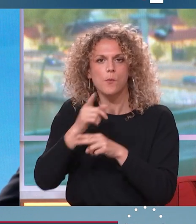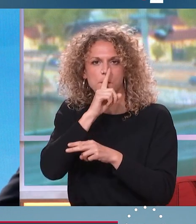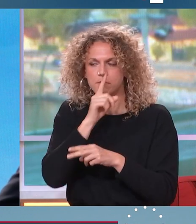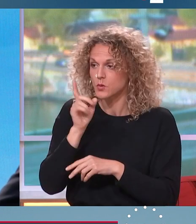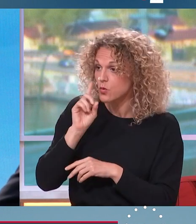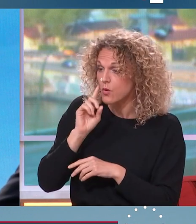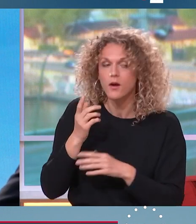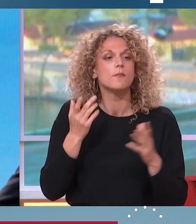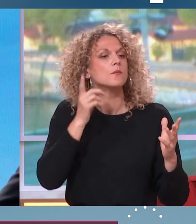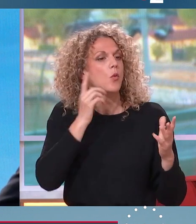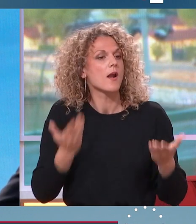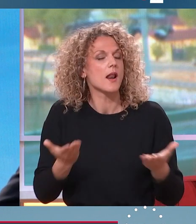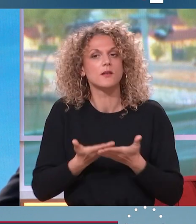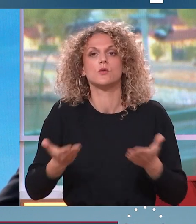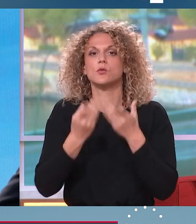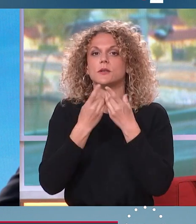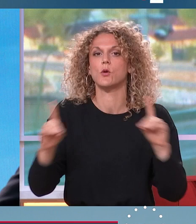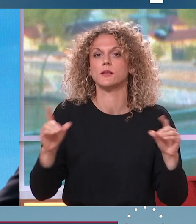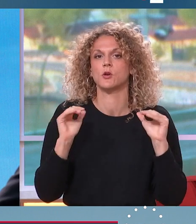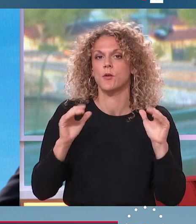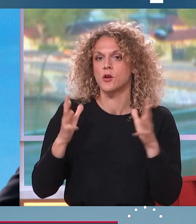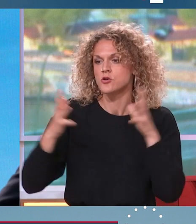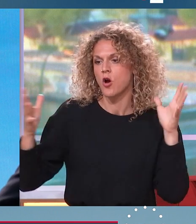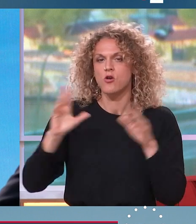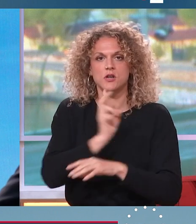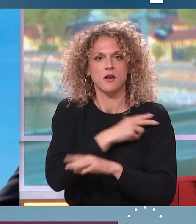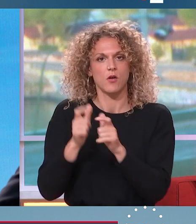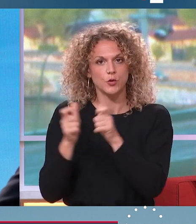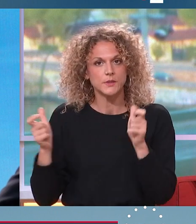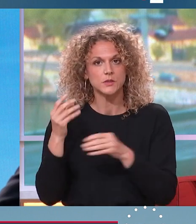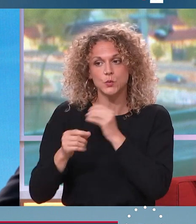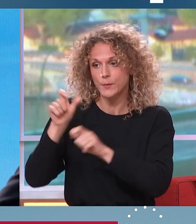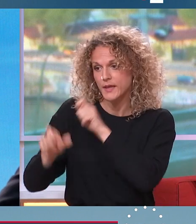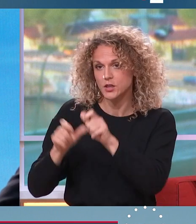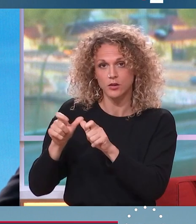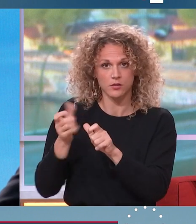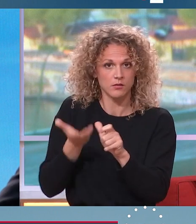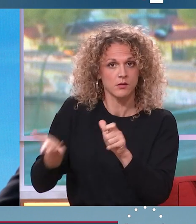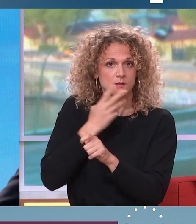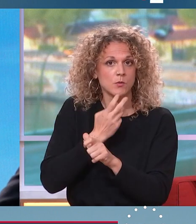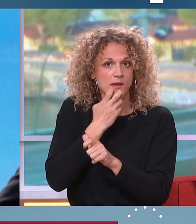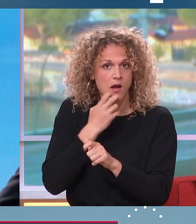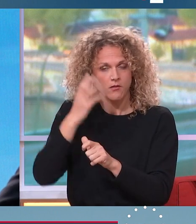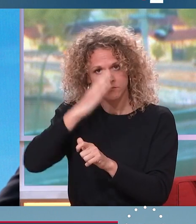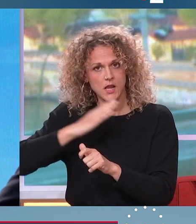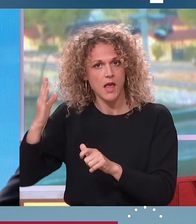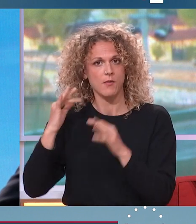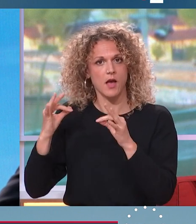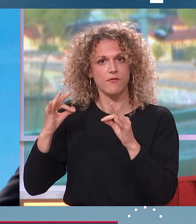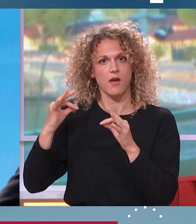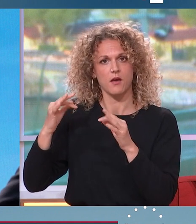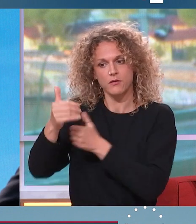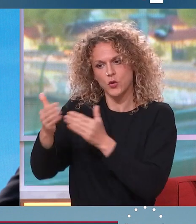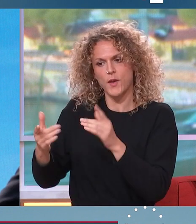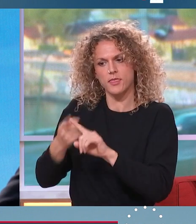que nous sommes en démocratie. Mais si vous voulez, nous avons de grands chefs d'entreprise, des gens qui sont de la société civile et qui sont des personnalités reconnues dans leur domaine. Mais